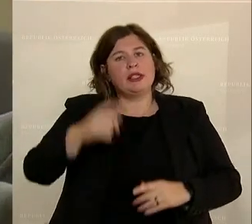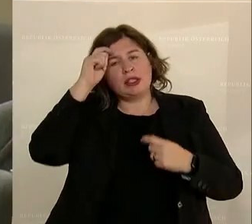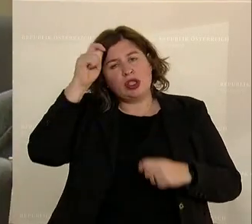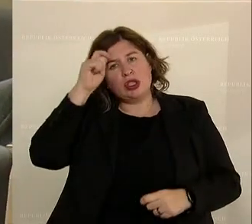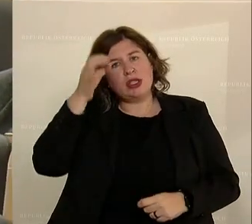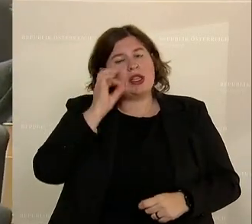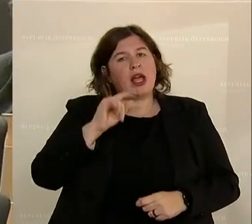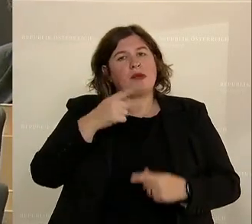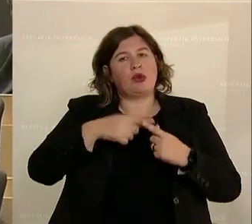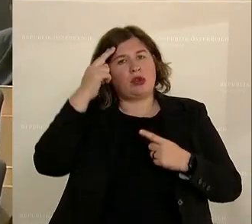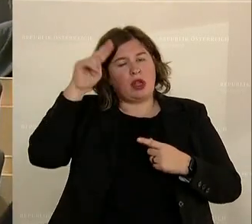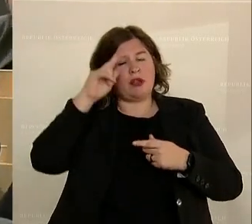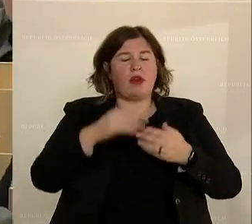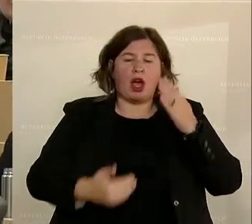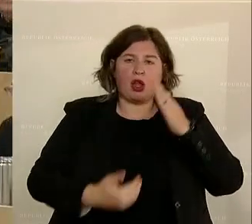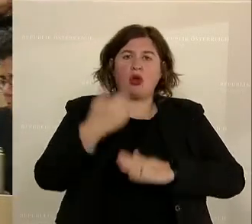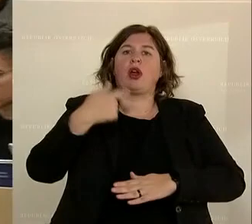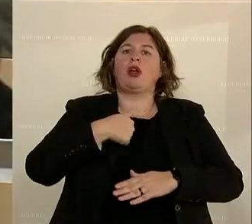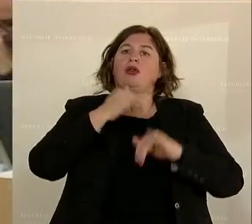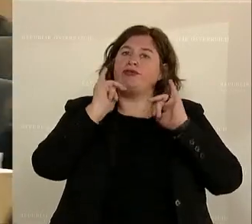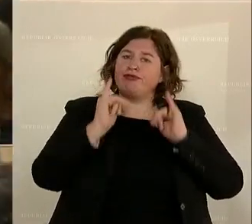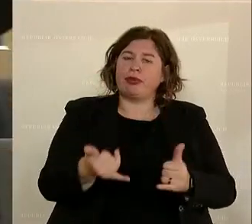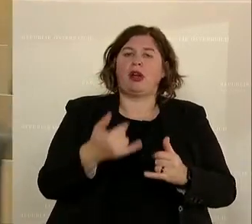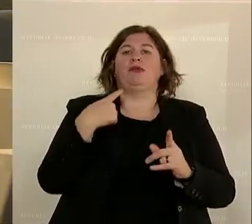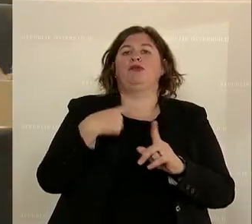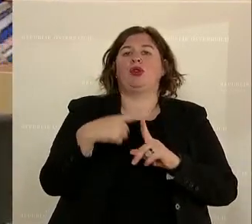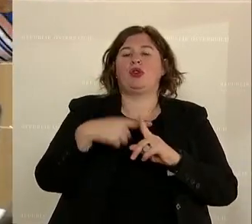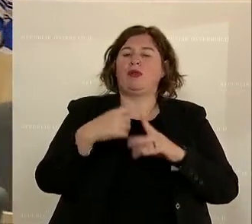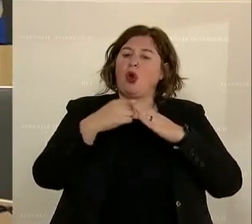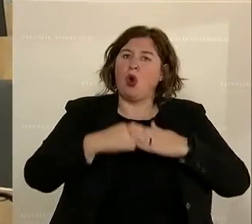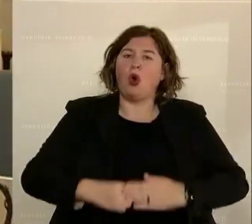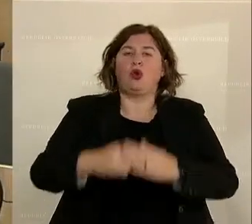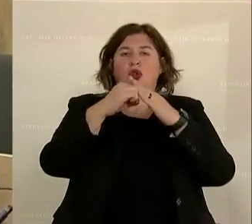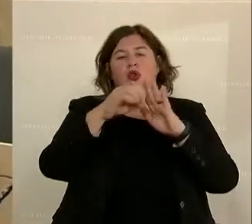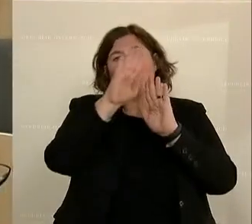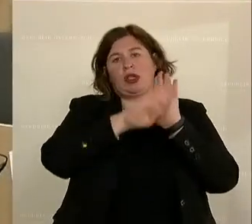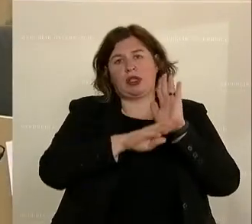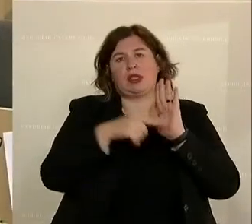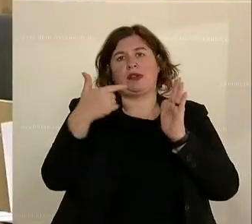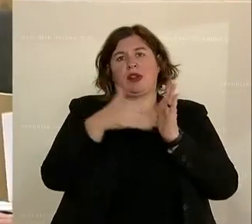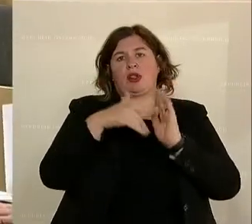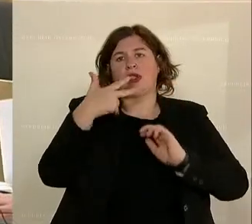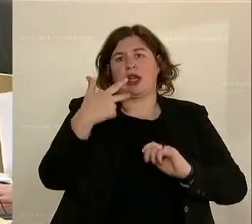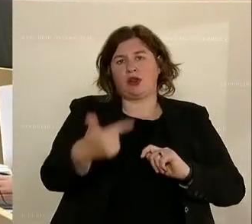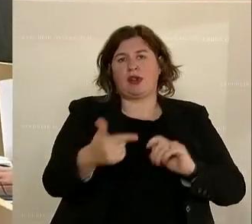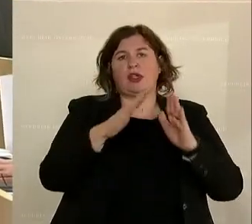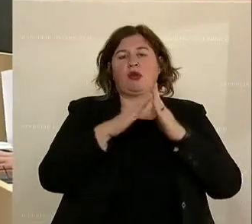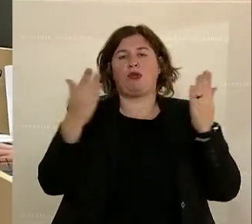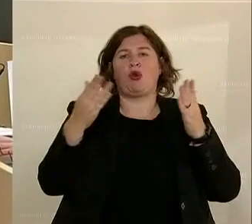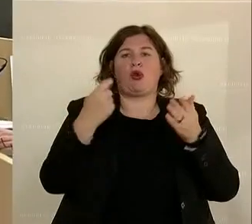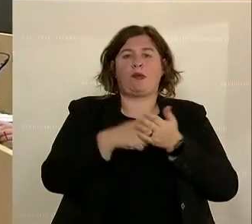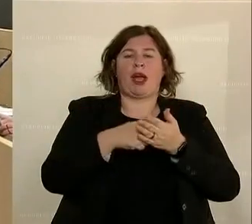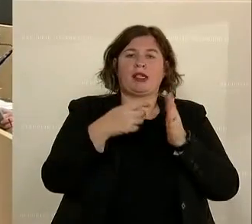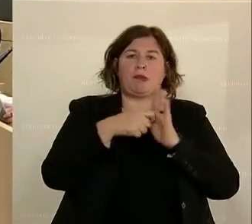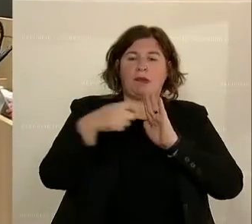wir befürworten diese Erneuerung und unterstützen das vorliegende Buchpreisbindungsgesetz 2023. Herzlichen Dank